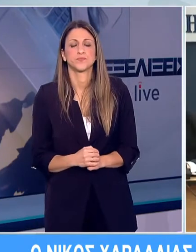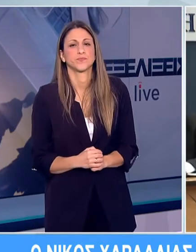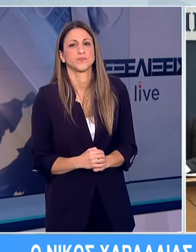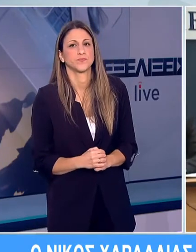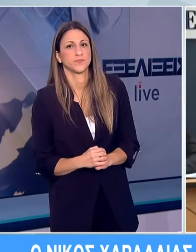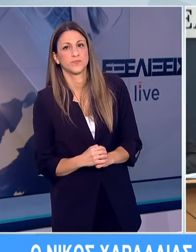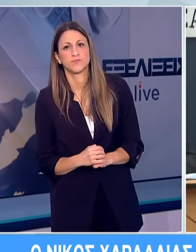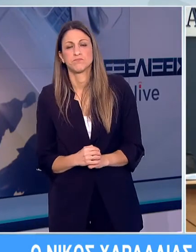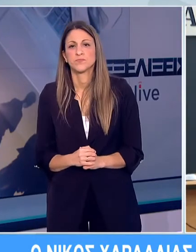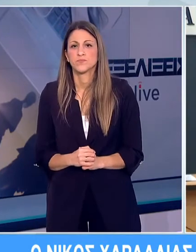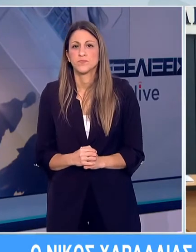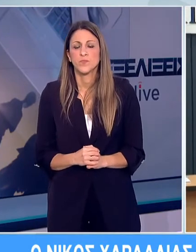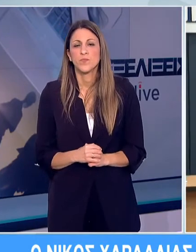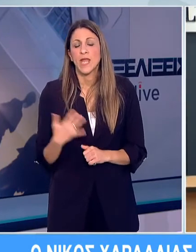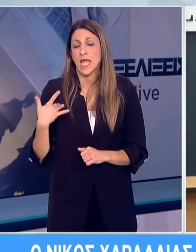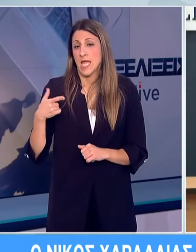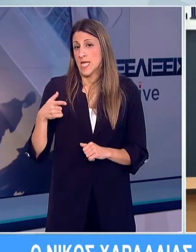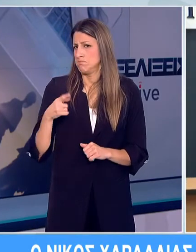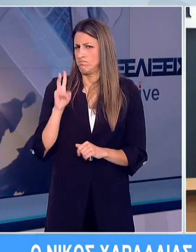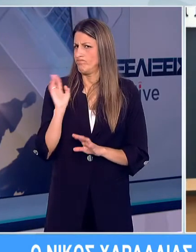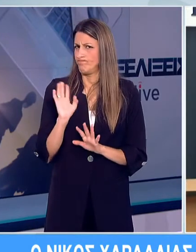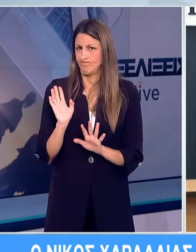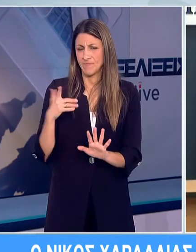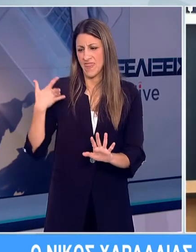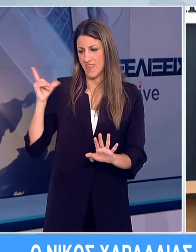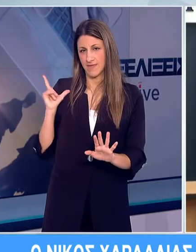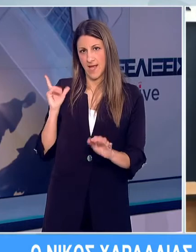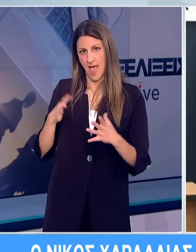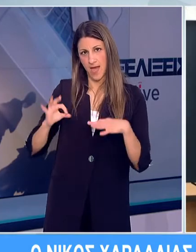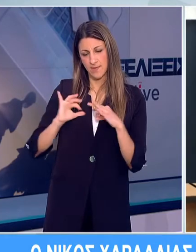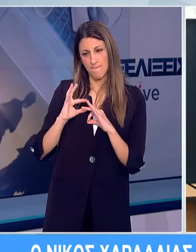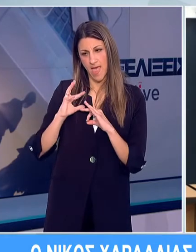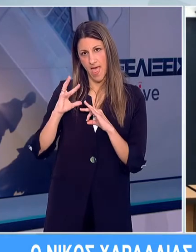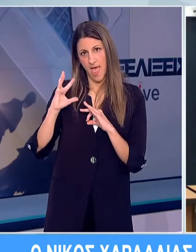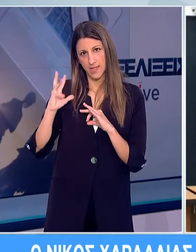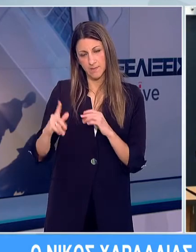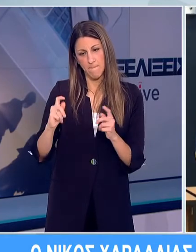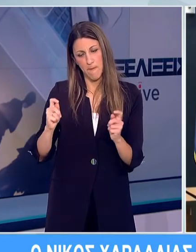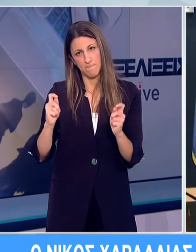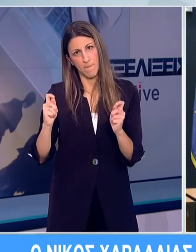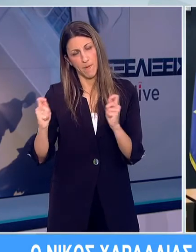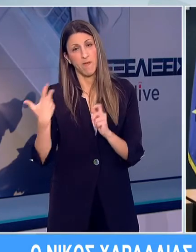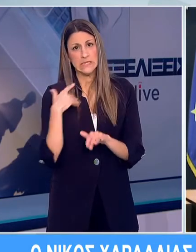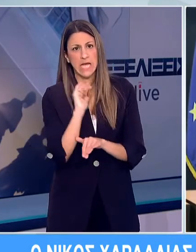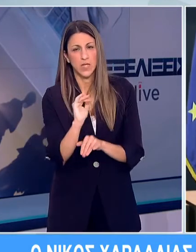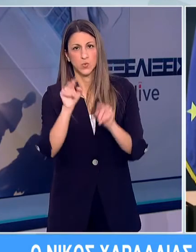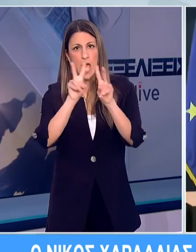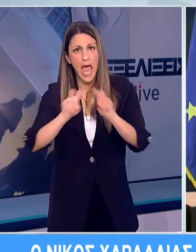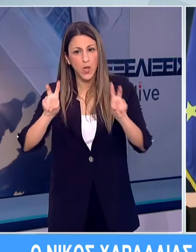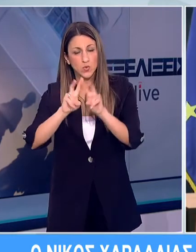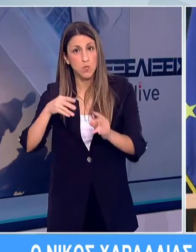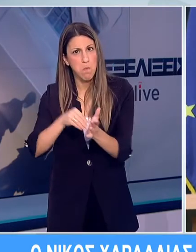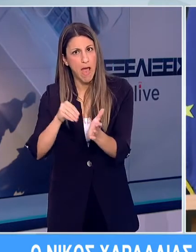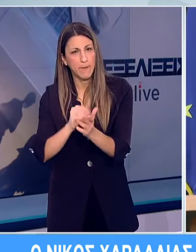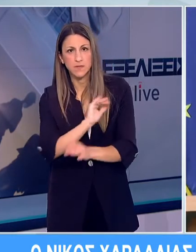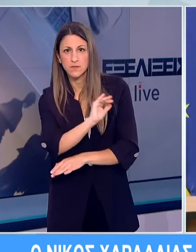τελείως διαφορετική σήμερα. Δηλαδή από την Δευτέρα που ξεκινήσαμε μέχρι σήμερα, μέρα με τη μέρα και με τις απαραίτητες συστάσεις και τους ελέγχους που έχουν γίνει,